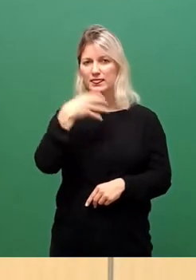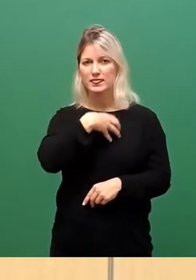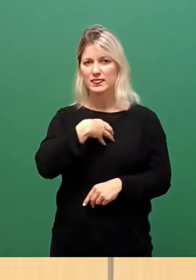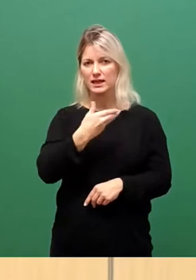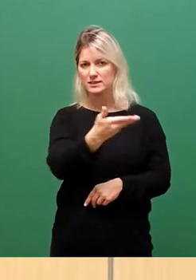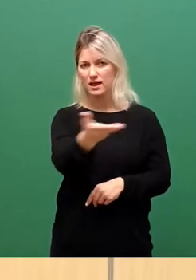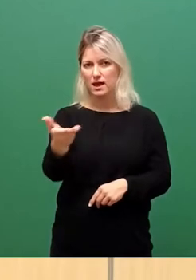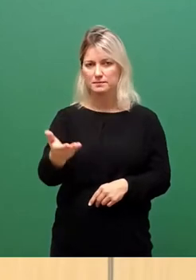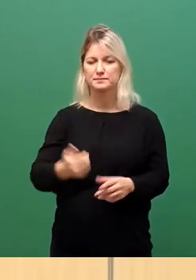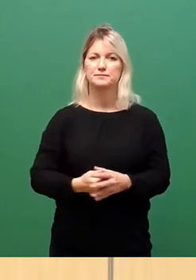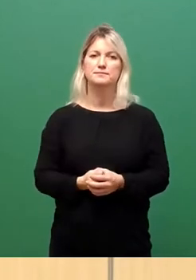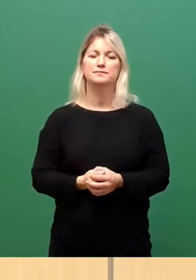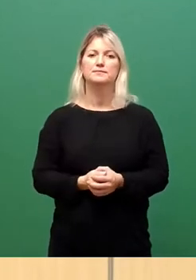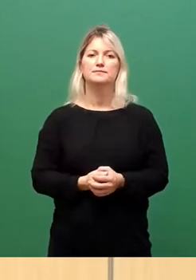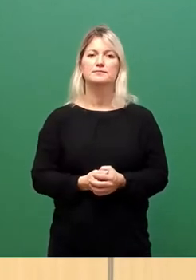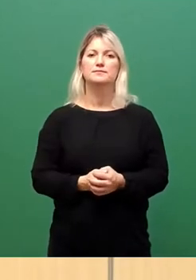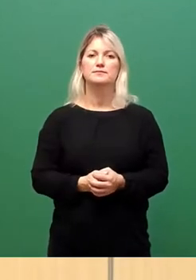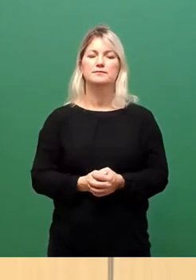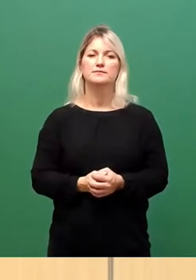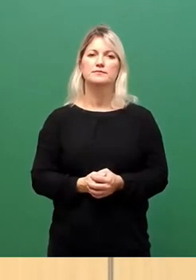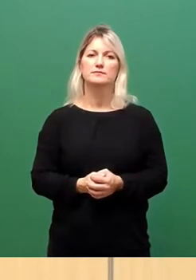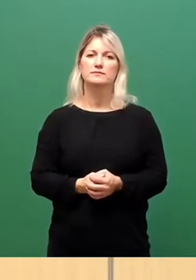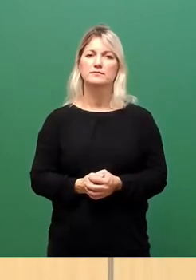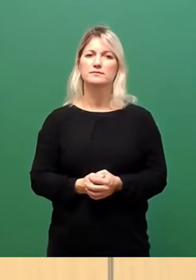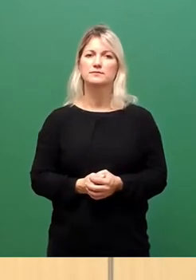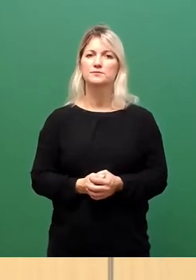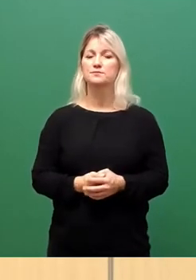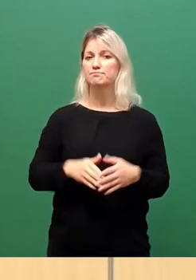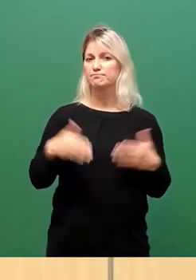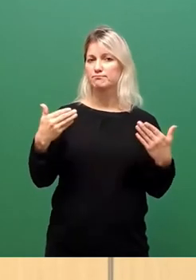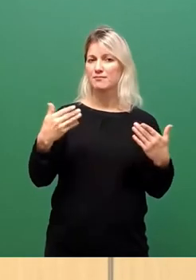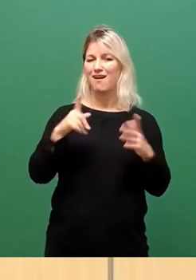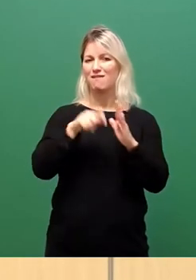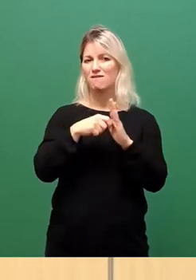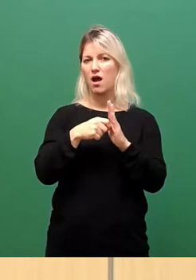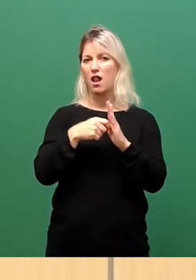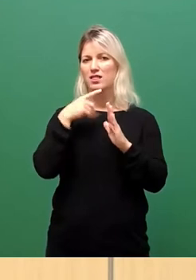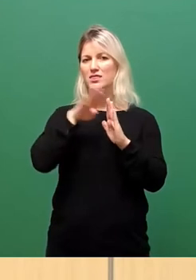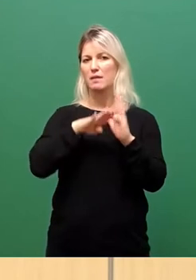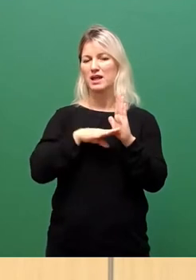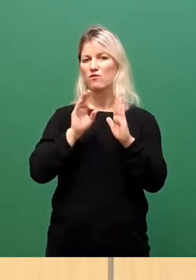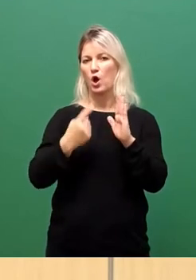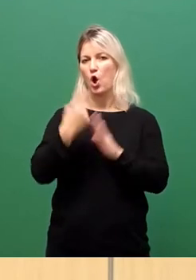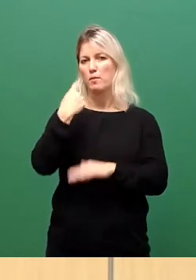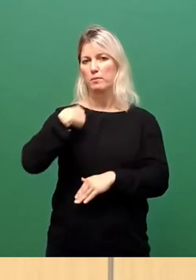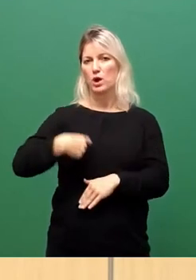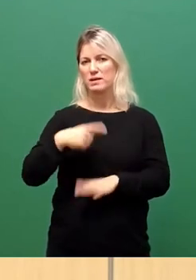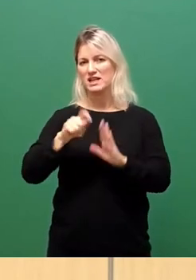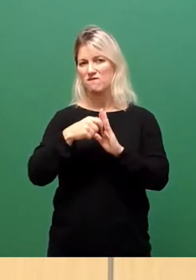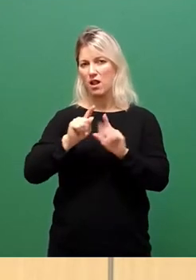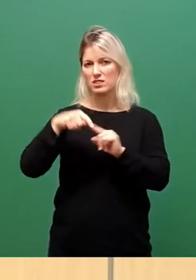es geht jetzt um die Wahltermine für die Oberbürgermeisterwahl nächstes Jahr. Es wird einen